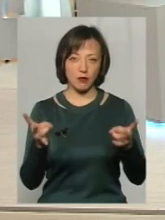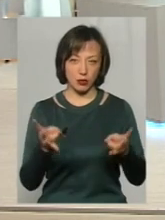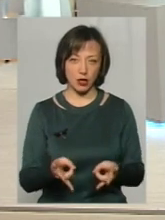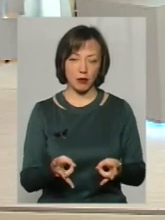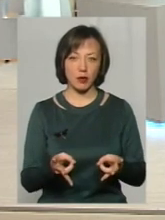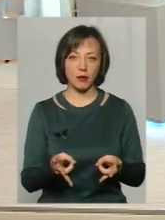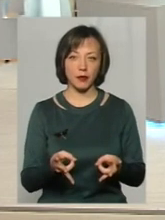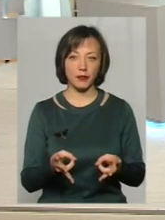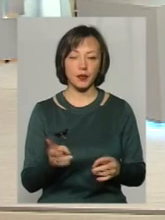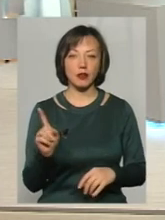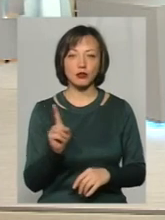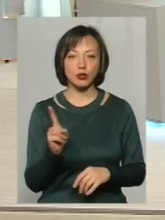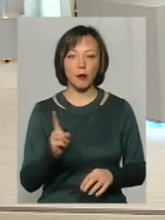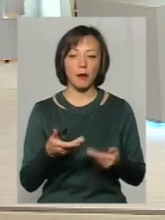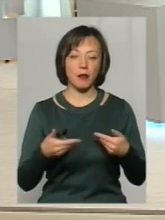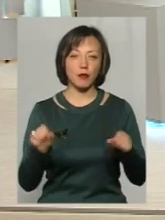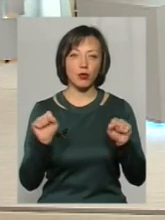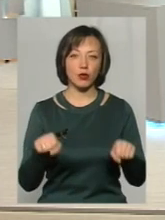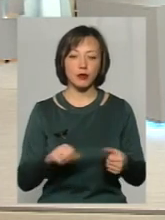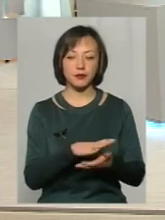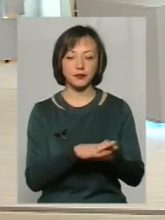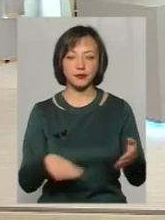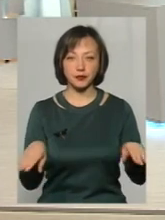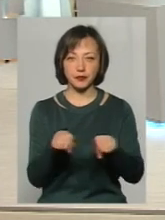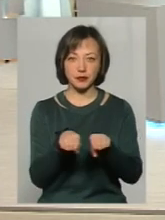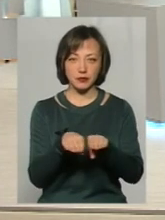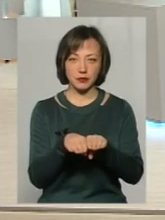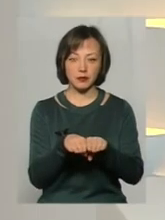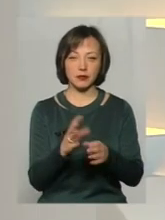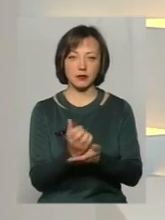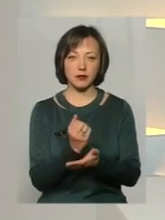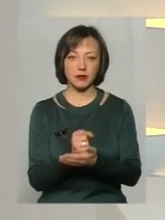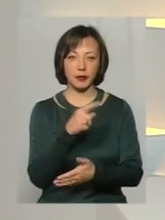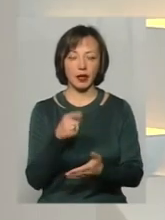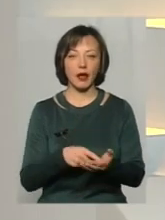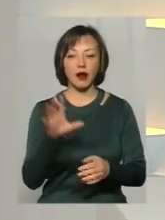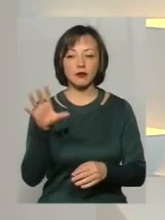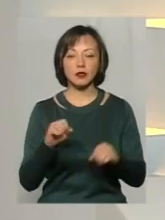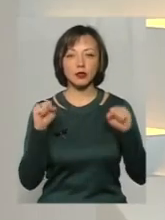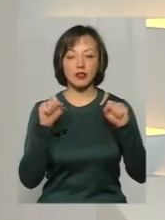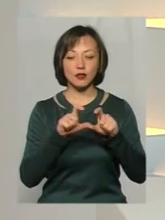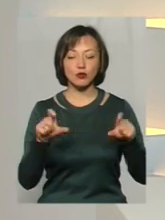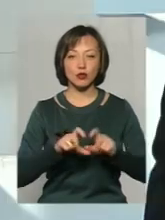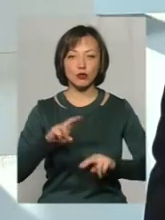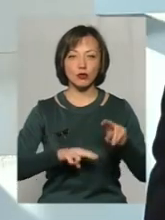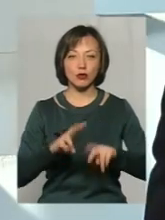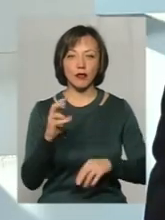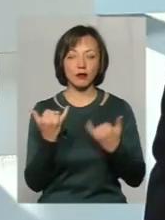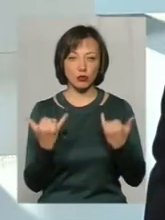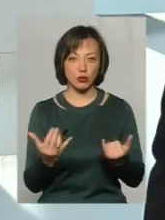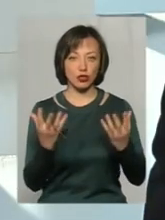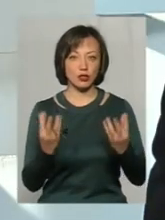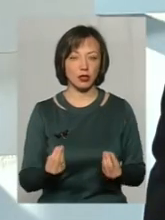потребами, щоб ми могли потім порівняти здобутки. Ті спортивні споруди, які будуються на сьогоднішній день,